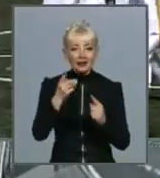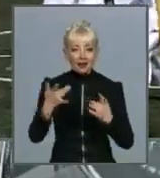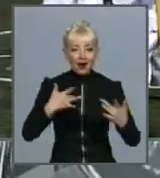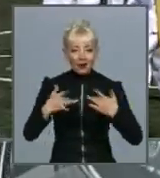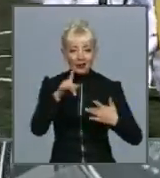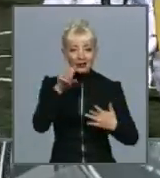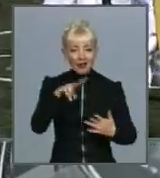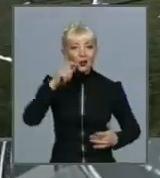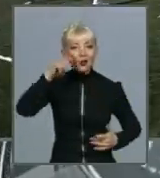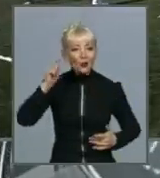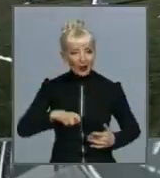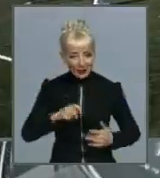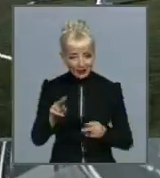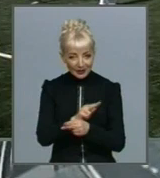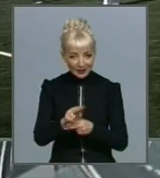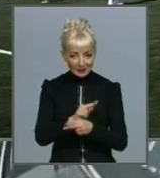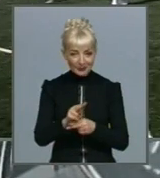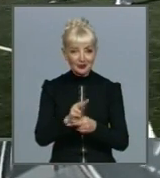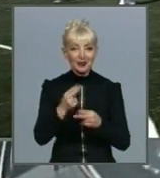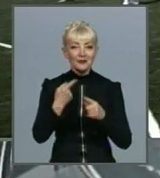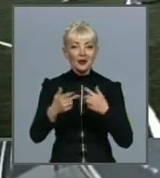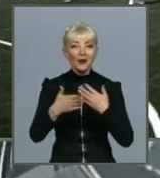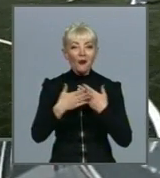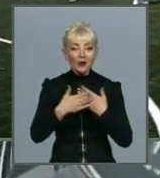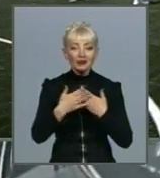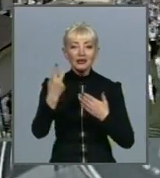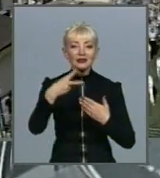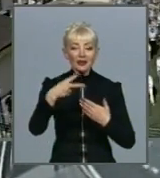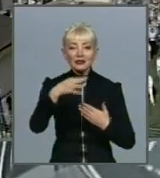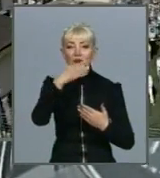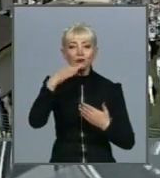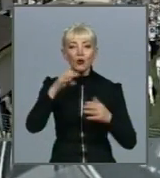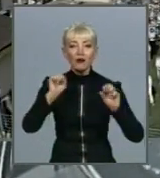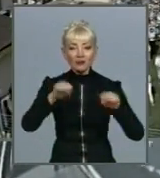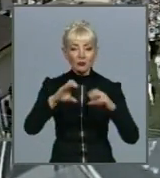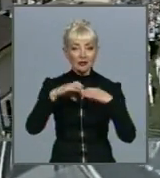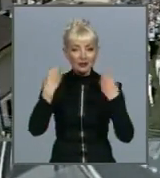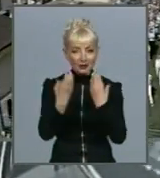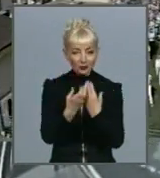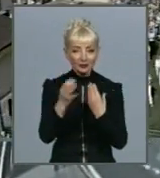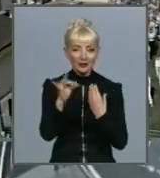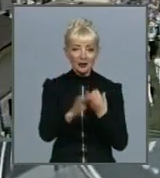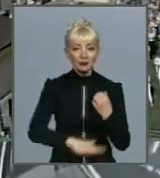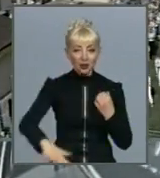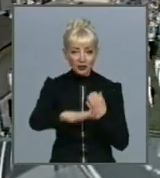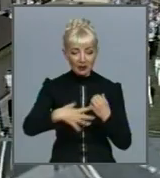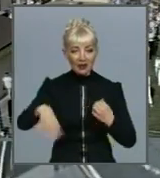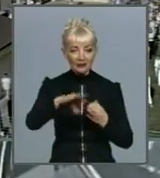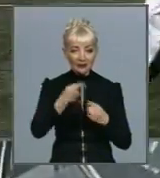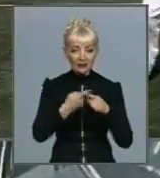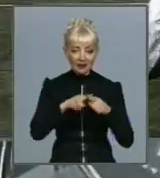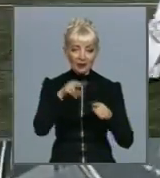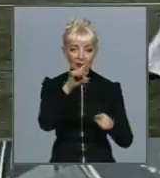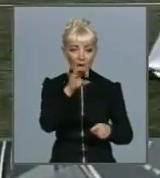новиличі побудували понад 20 багатофункціональних стадіонів та майданчиків. У всіх цих проєктах у 2019